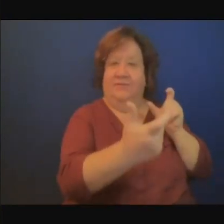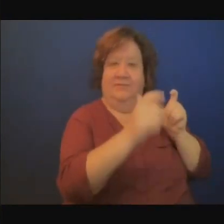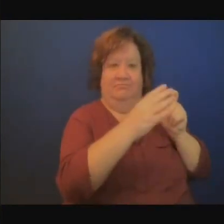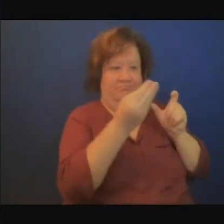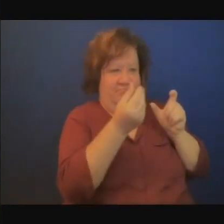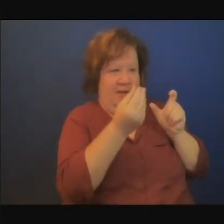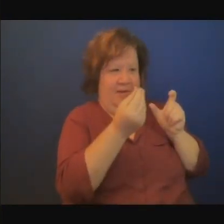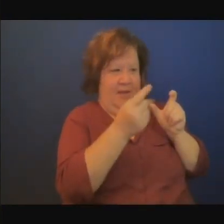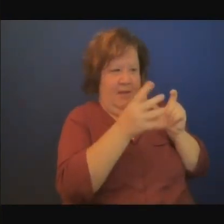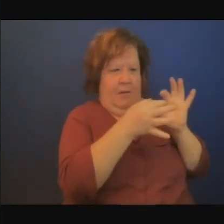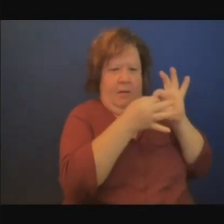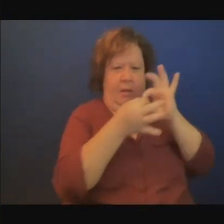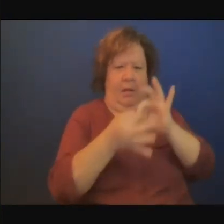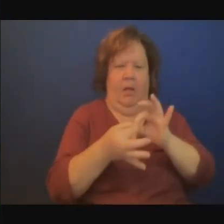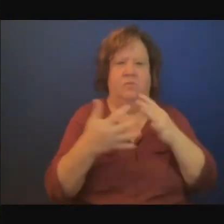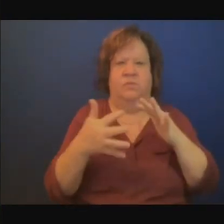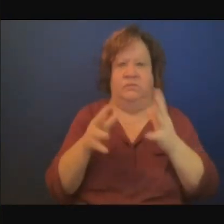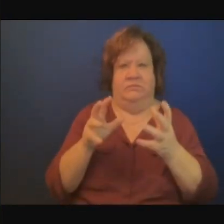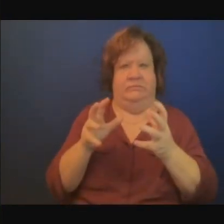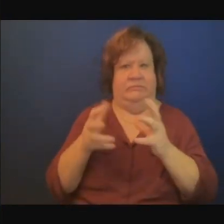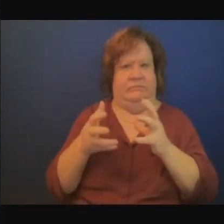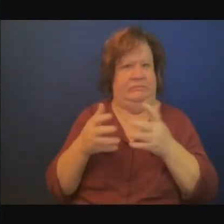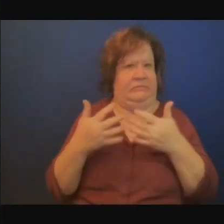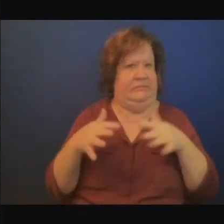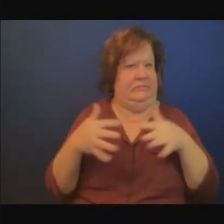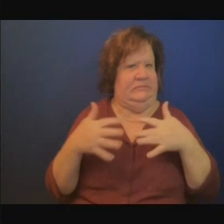peut dire qu'il y a le risque souverain général